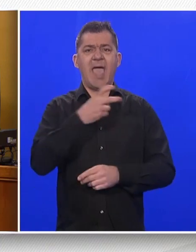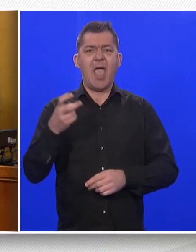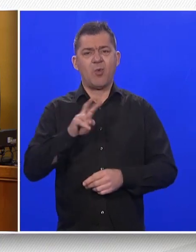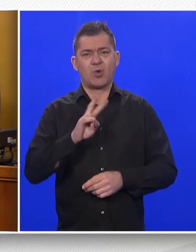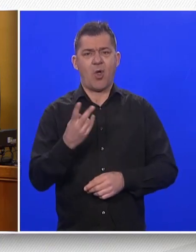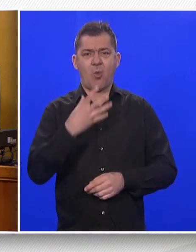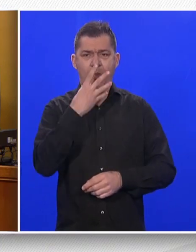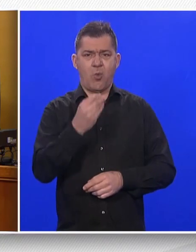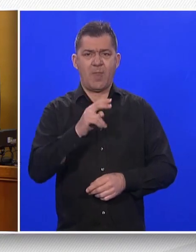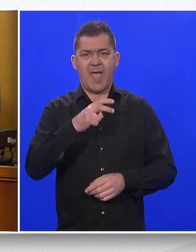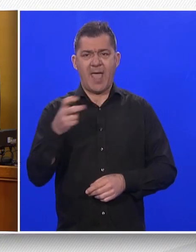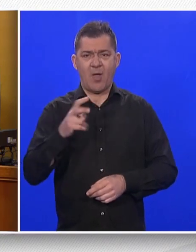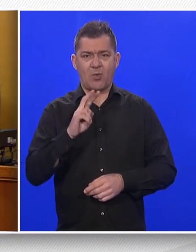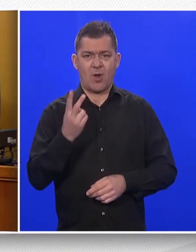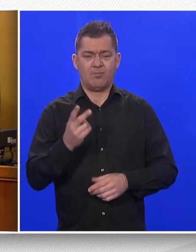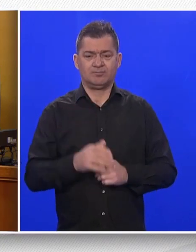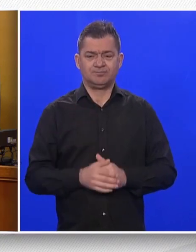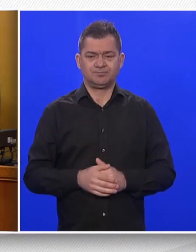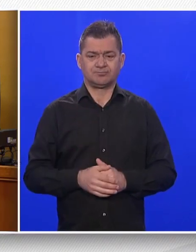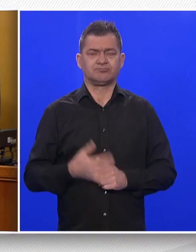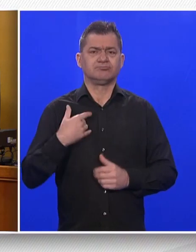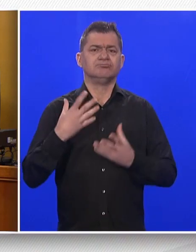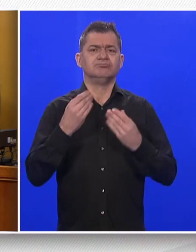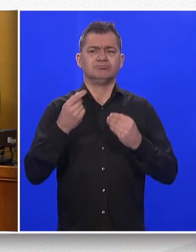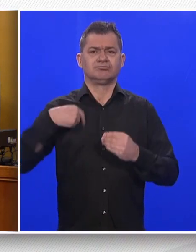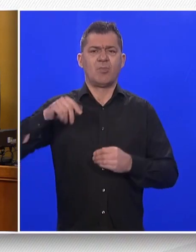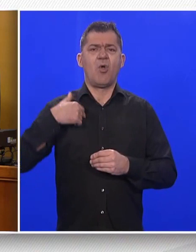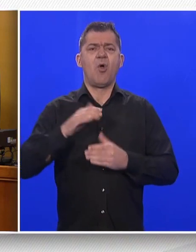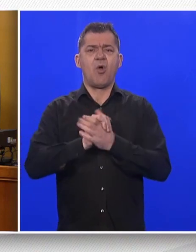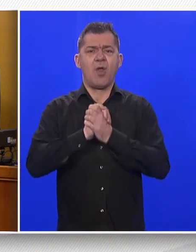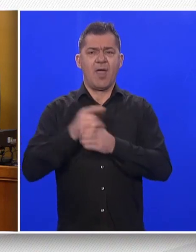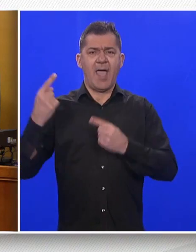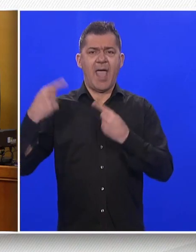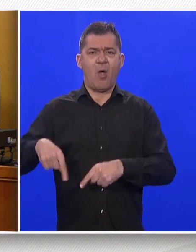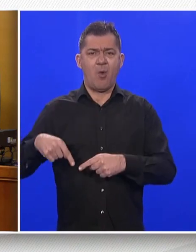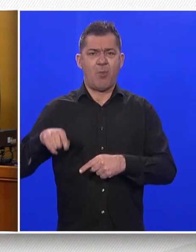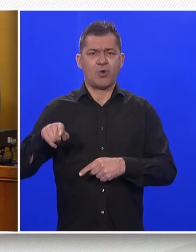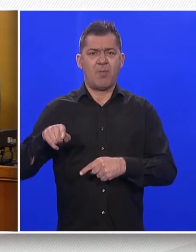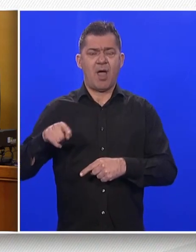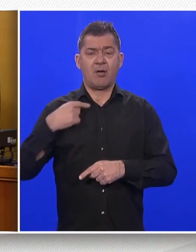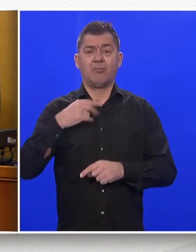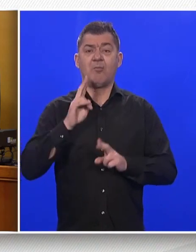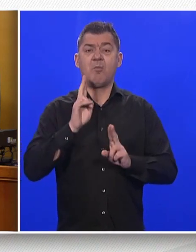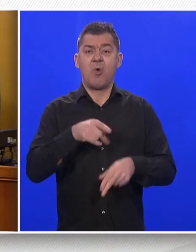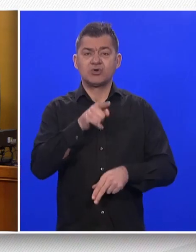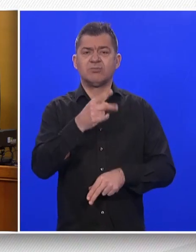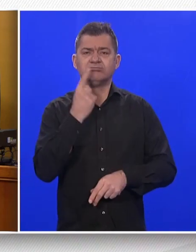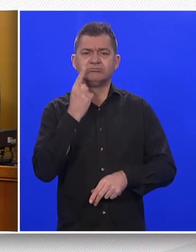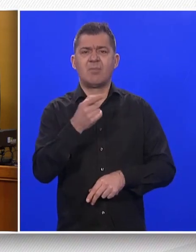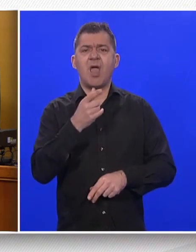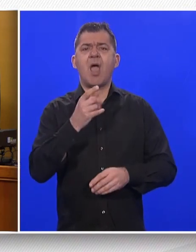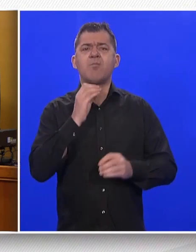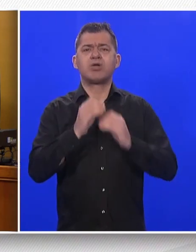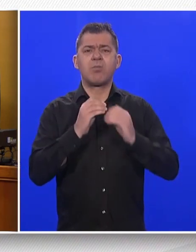I ja i puno kolega iz oporbe upozoravali smo na mnogo moguće provedbene probleme koji su se na kraju i